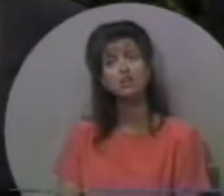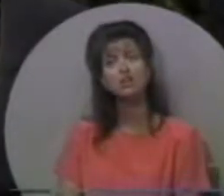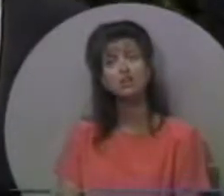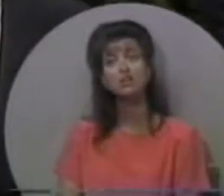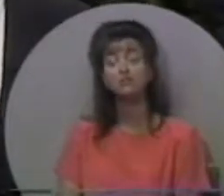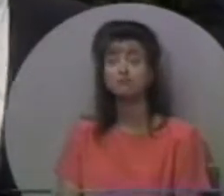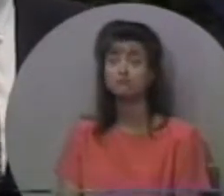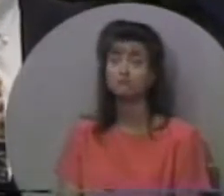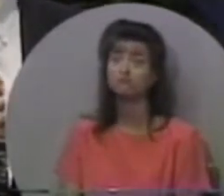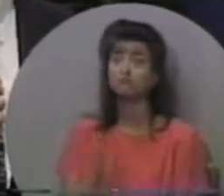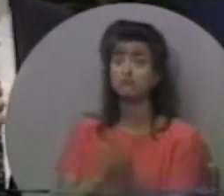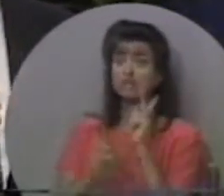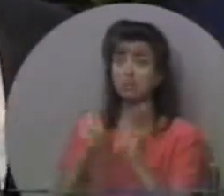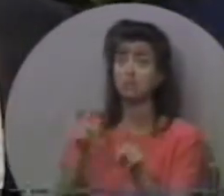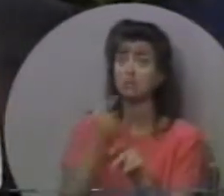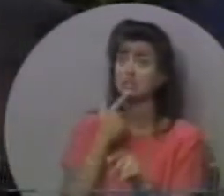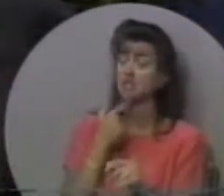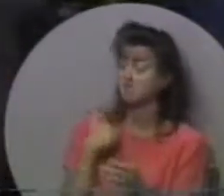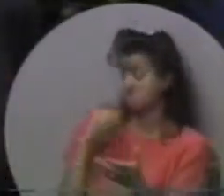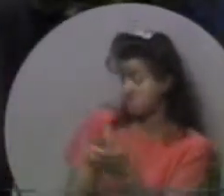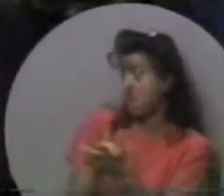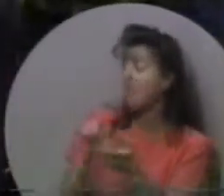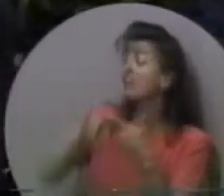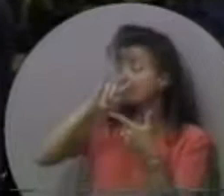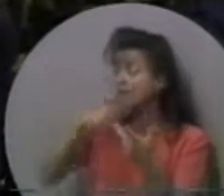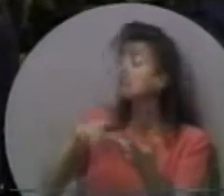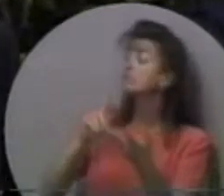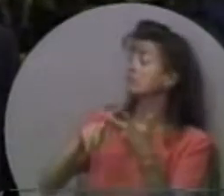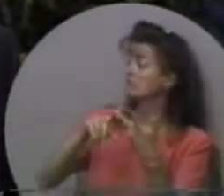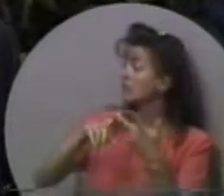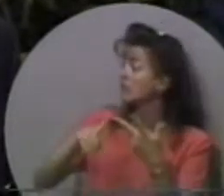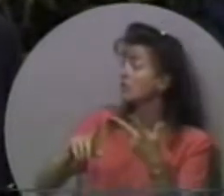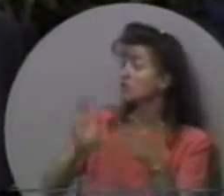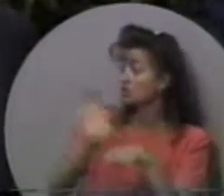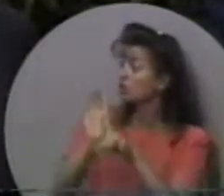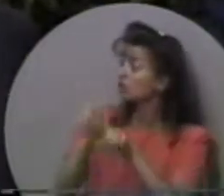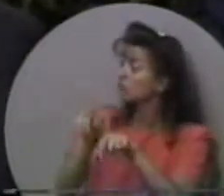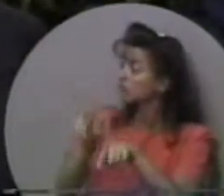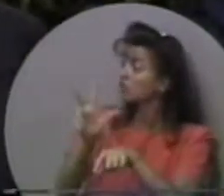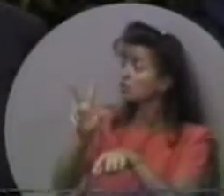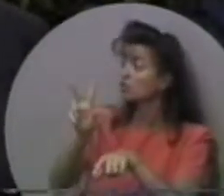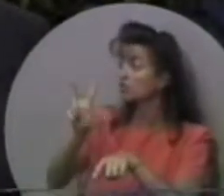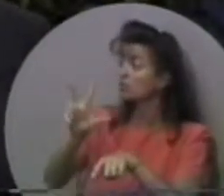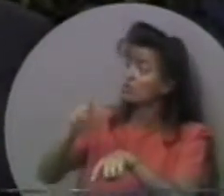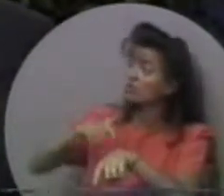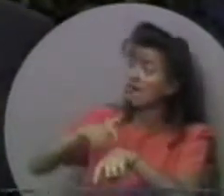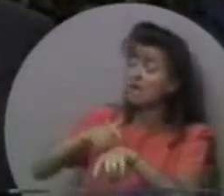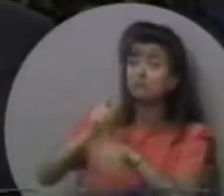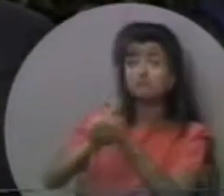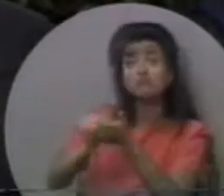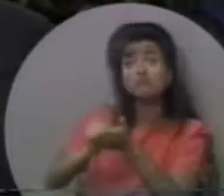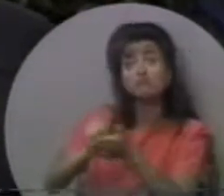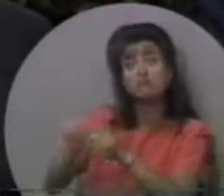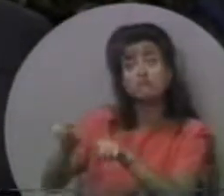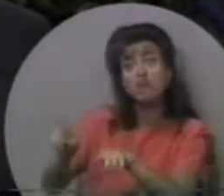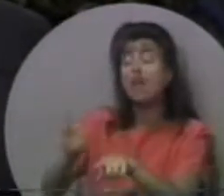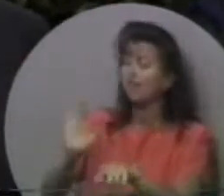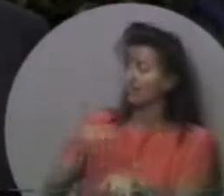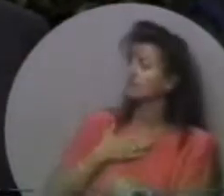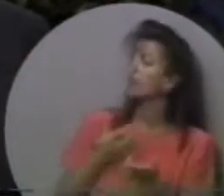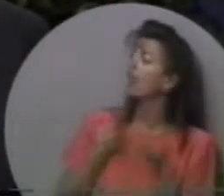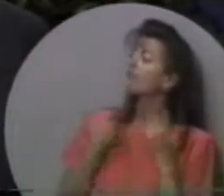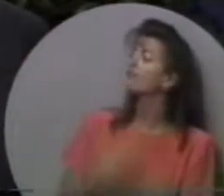Хтось міг би сказати, я одружений, в мене є діти, я вхожу в два-три рази в тиждень церкву. Це